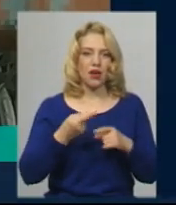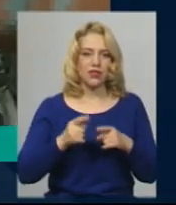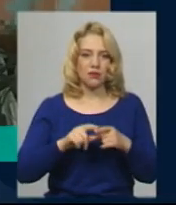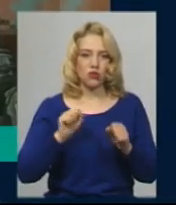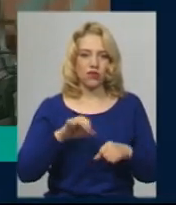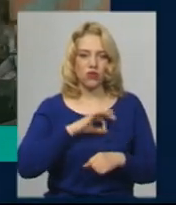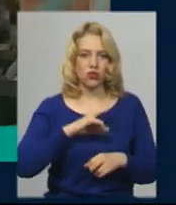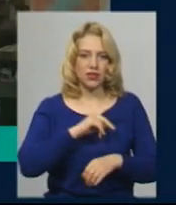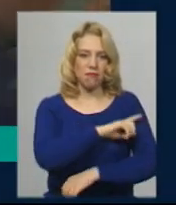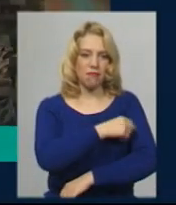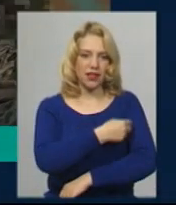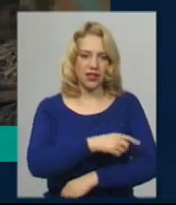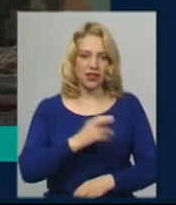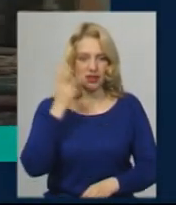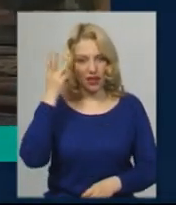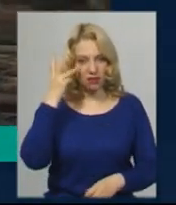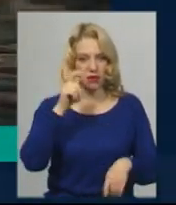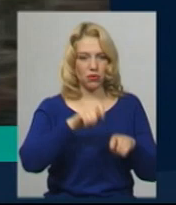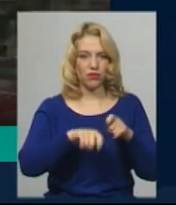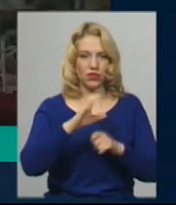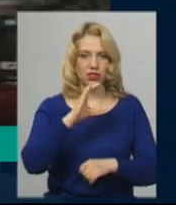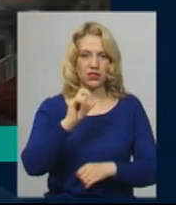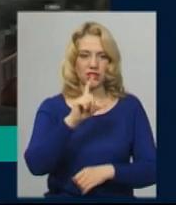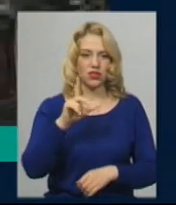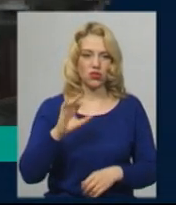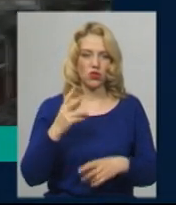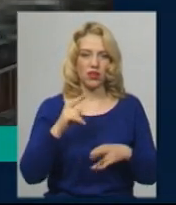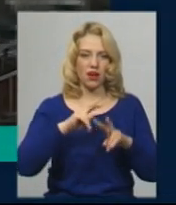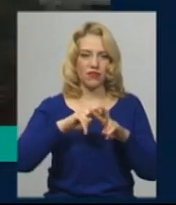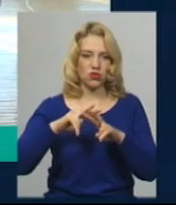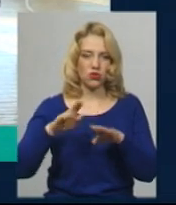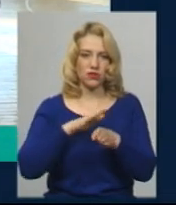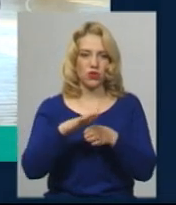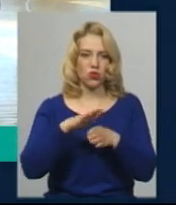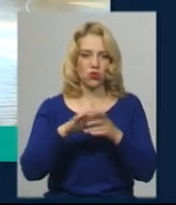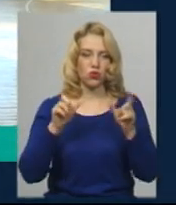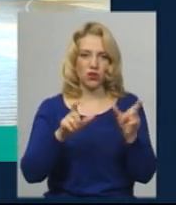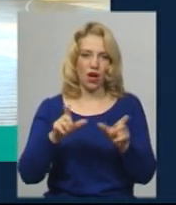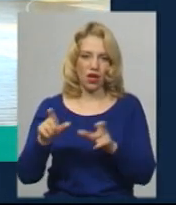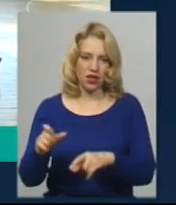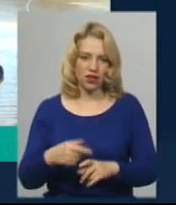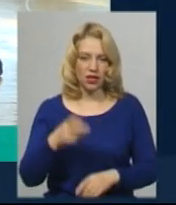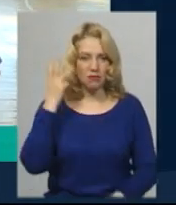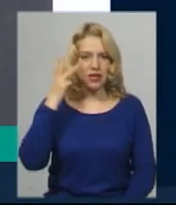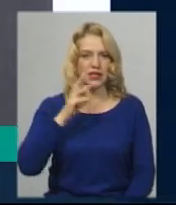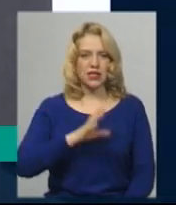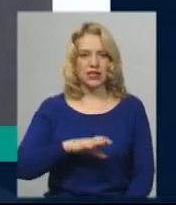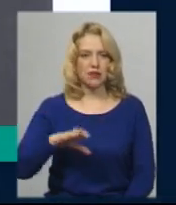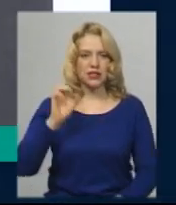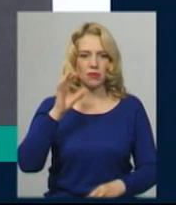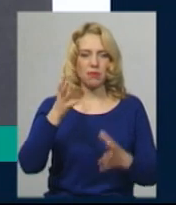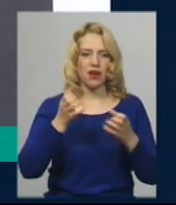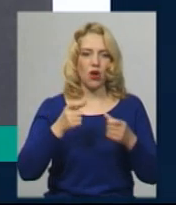медики. На Хмельниччині перевірили місця позбавлення волі, як у в'язницях дотримується карантину. Хмельницька баскетболістка бере участь у